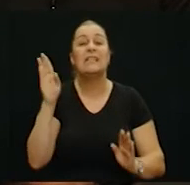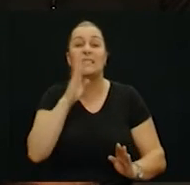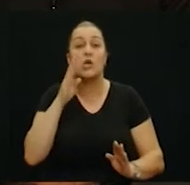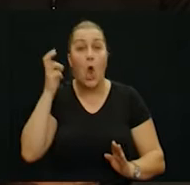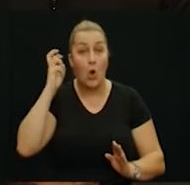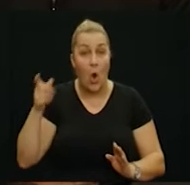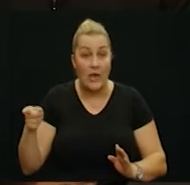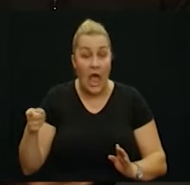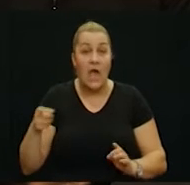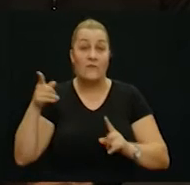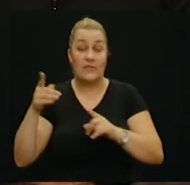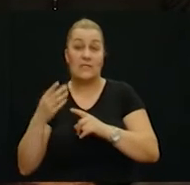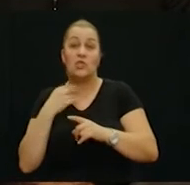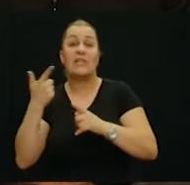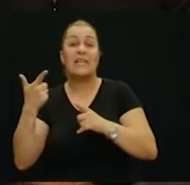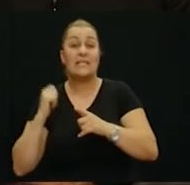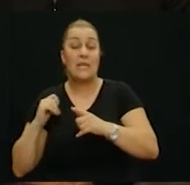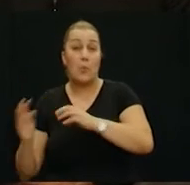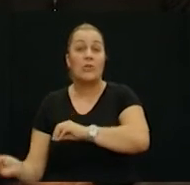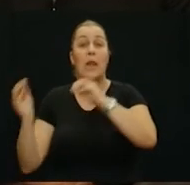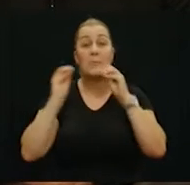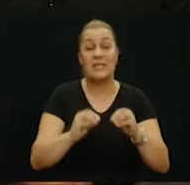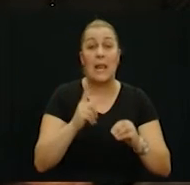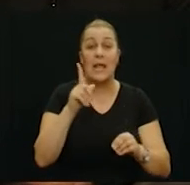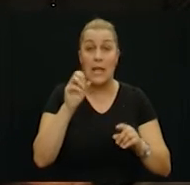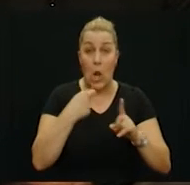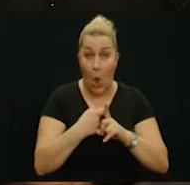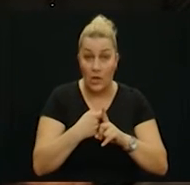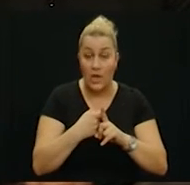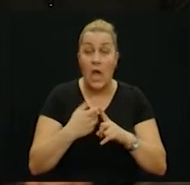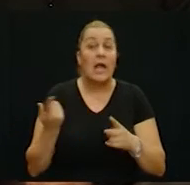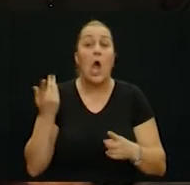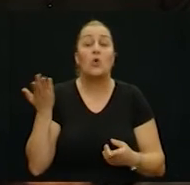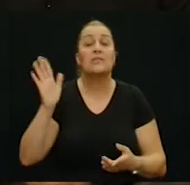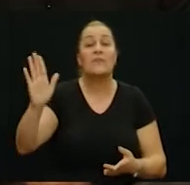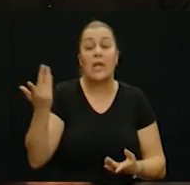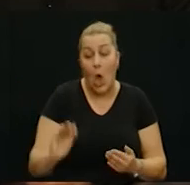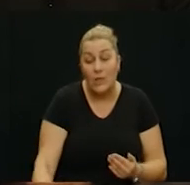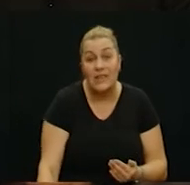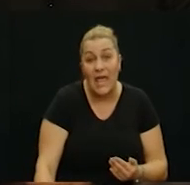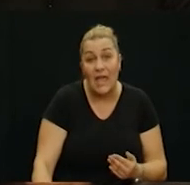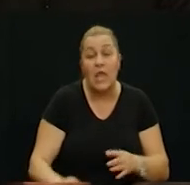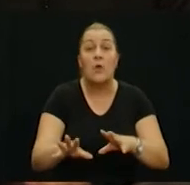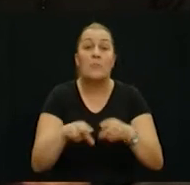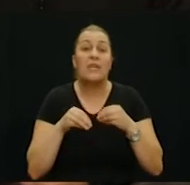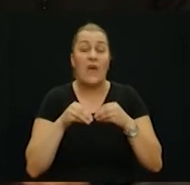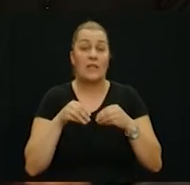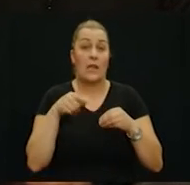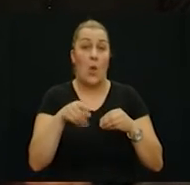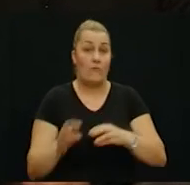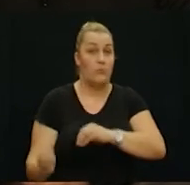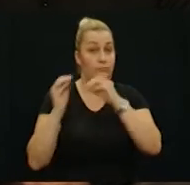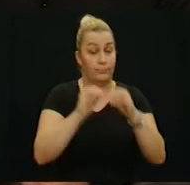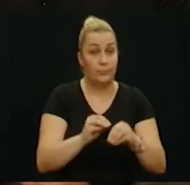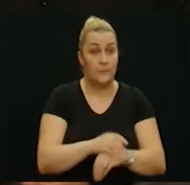64. sa sedam godina se preseli u Ilok. Kako ste kao dijete prihvatili dolazak ipak iz jedne u drugu tu